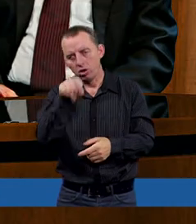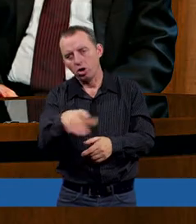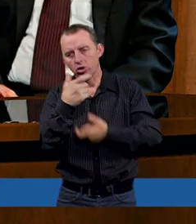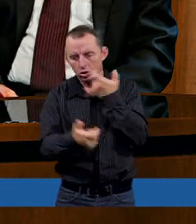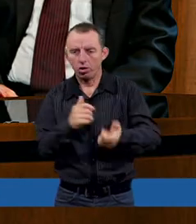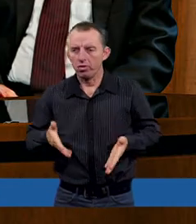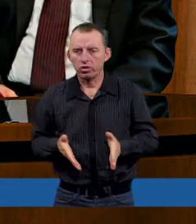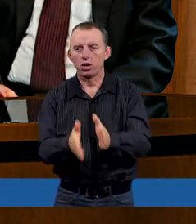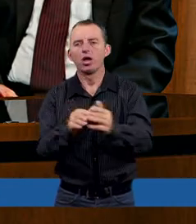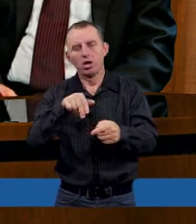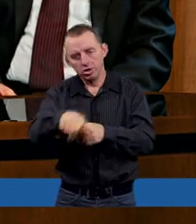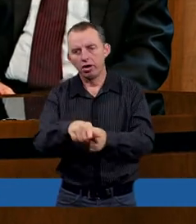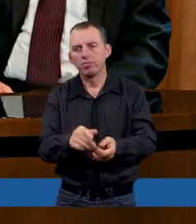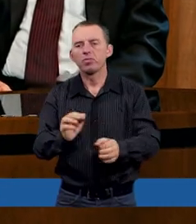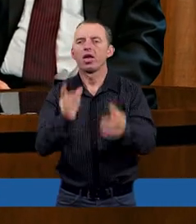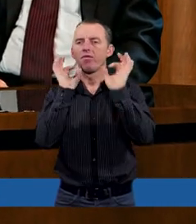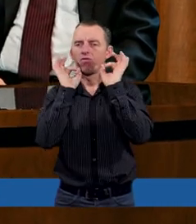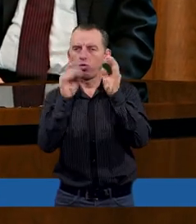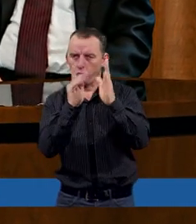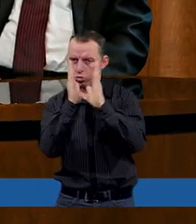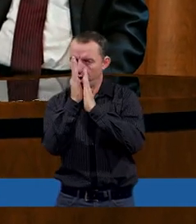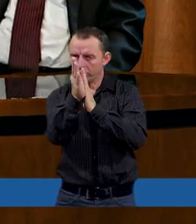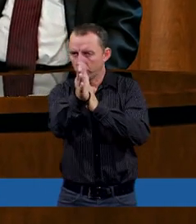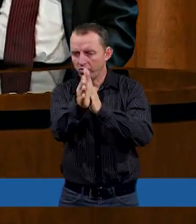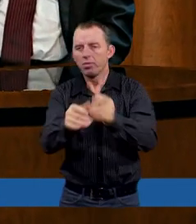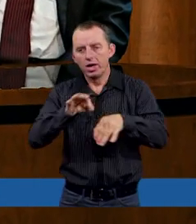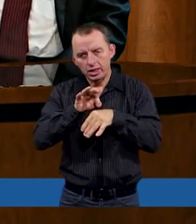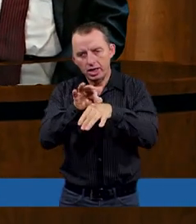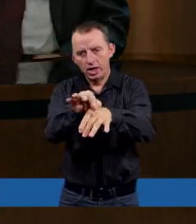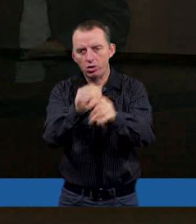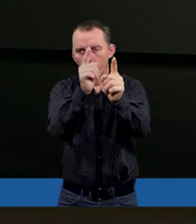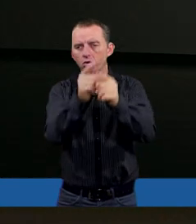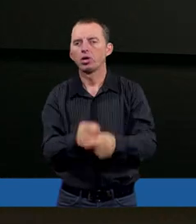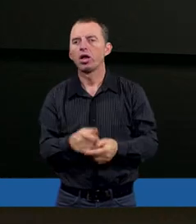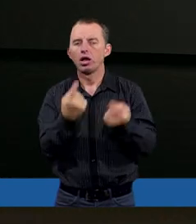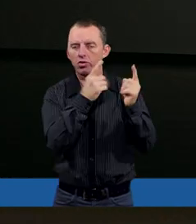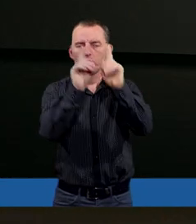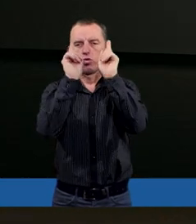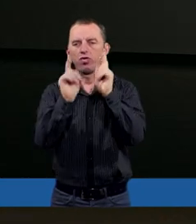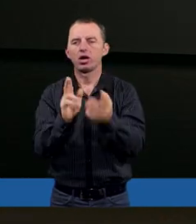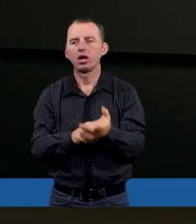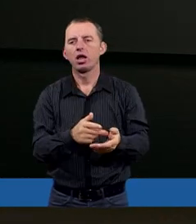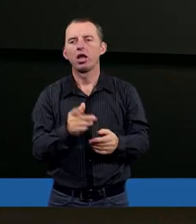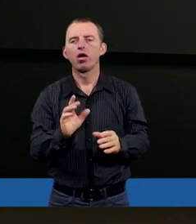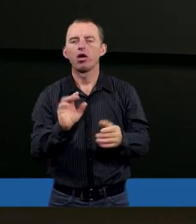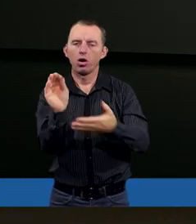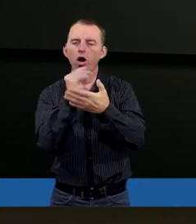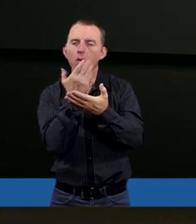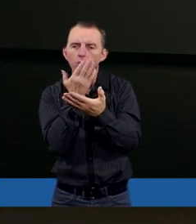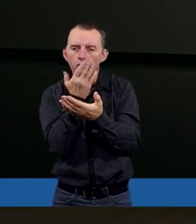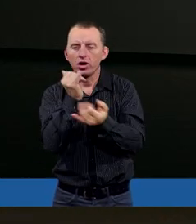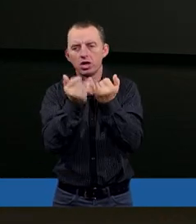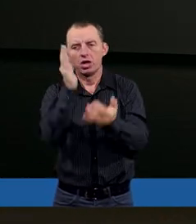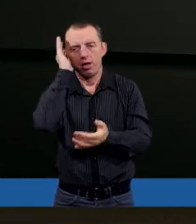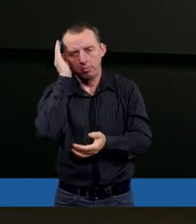zrobić, iść w tym właściwym kierunku ku Bogu. A ja w tych słowach zwróciłem uwagę z kolei na sformułowanie, że jeśli